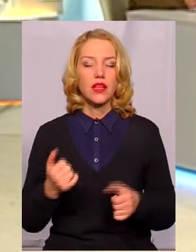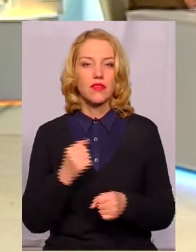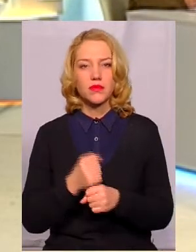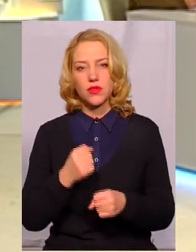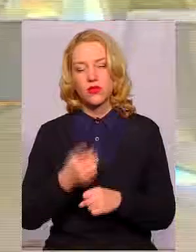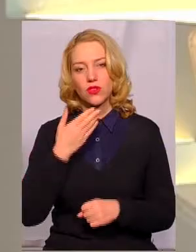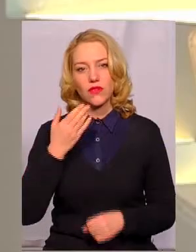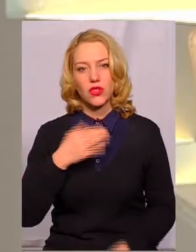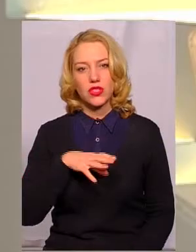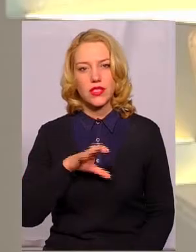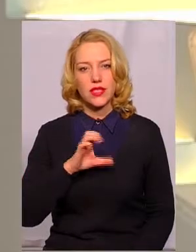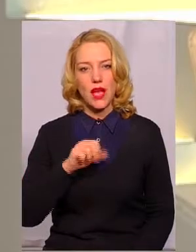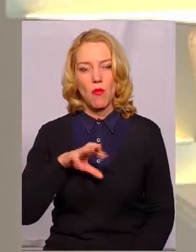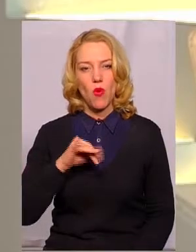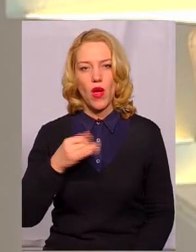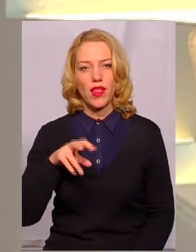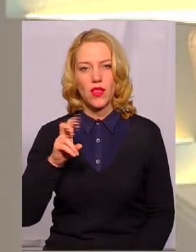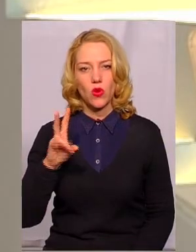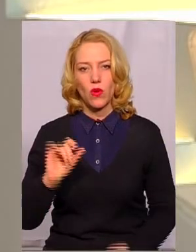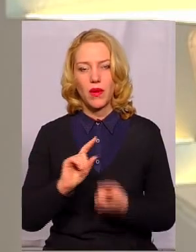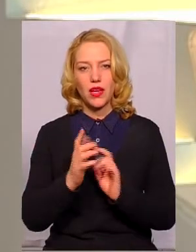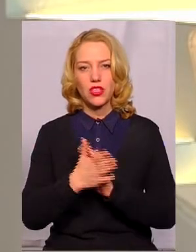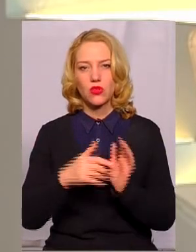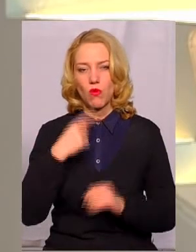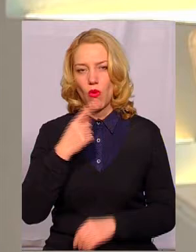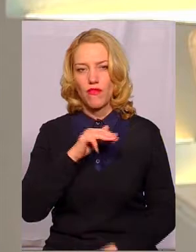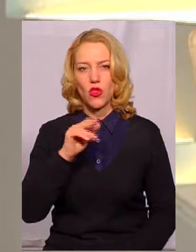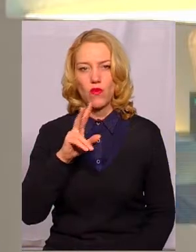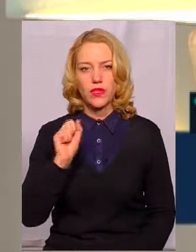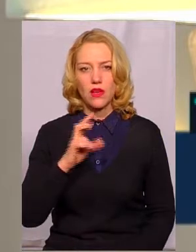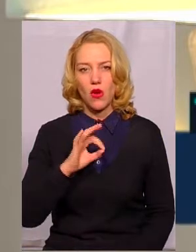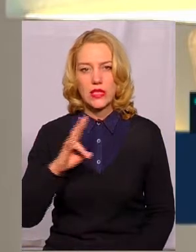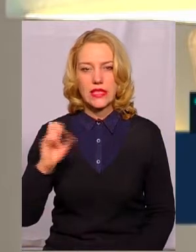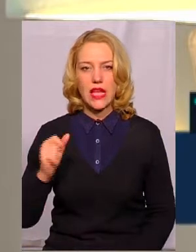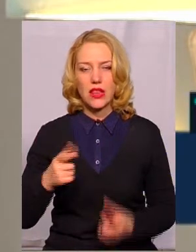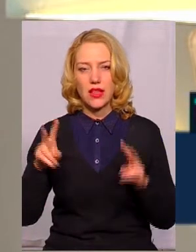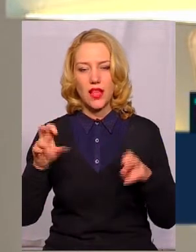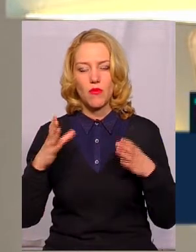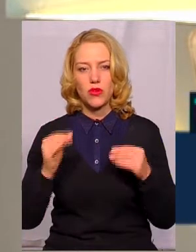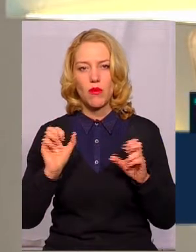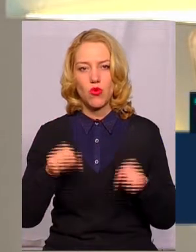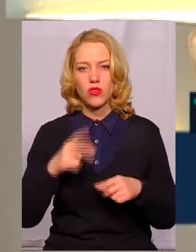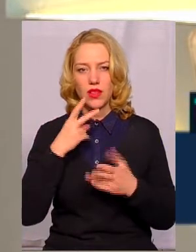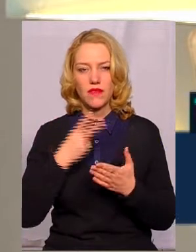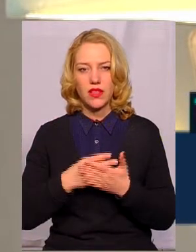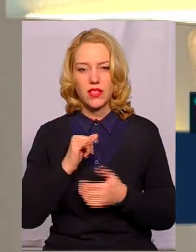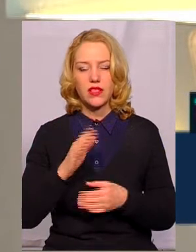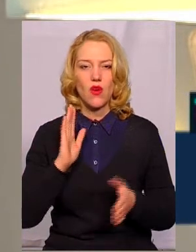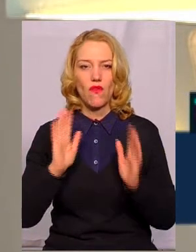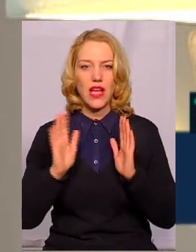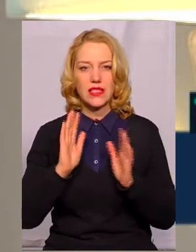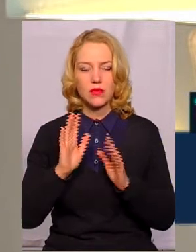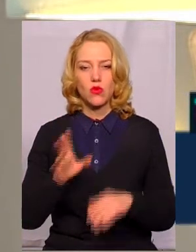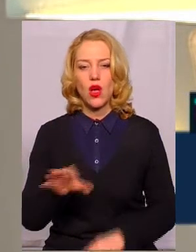працює ведуча Алла Самойленко. На жестову мову перекладає Оксана Фіновська. Там у дня можна дивитися у мережі